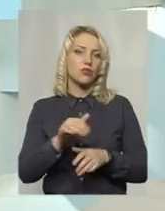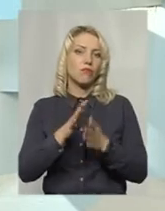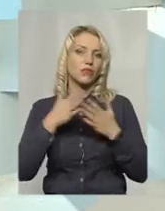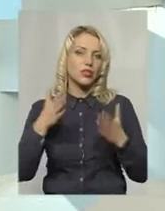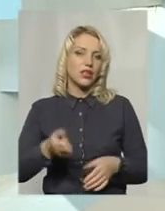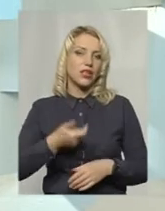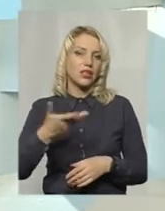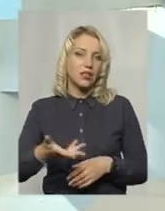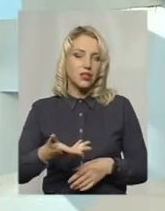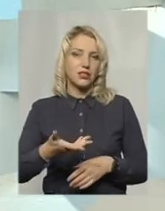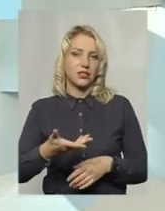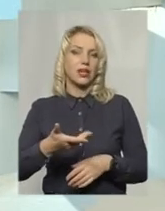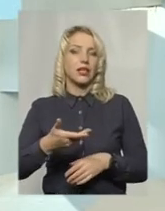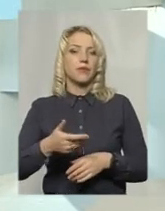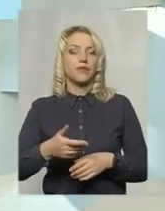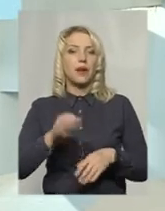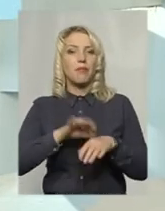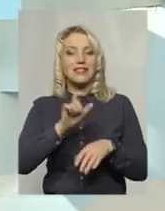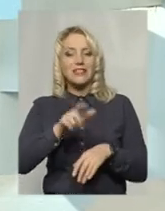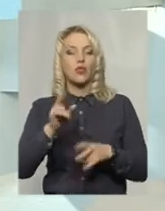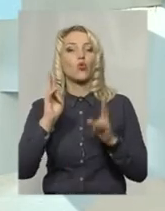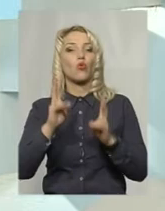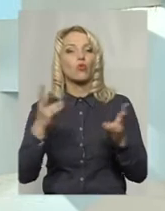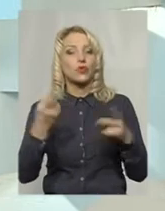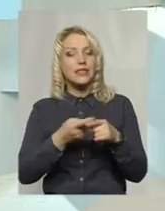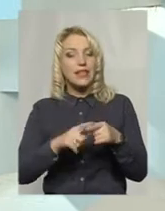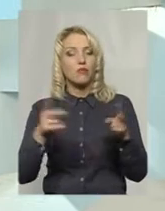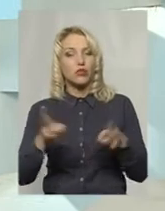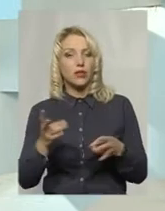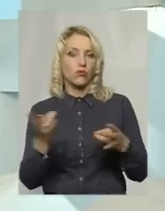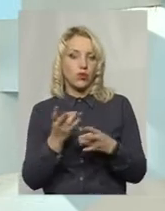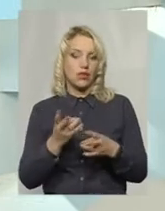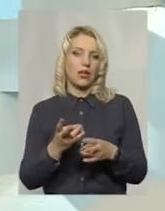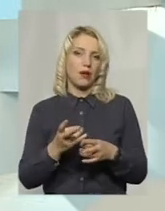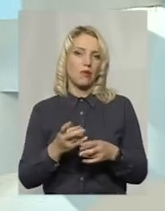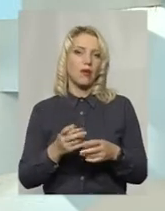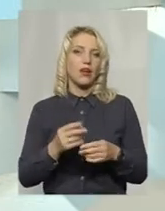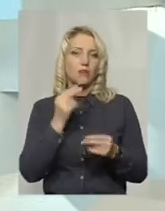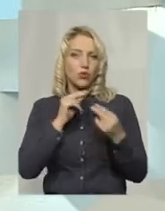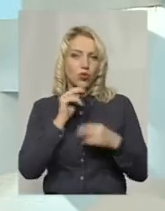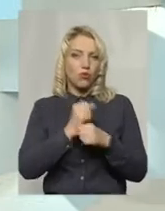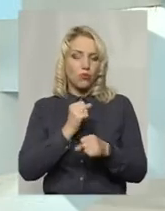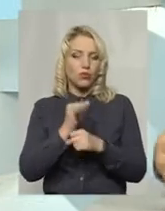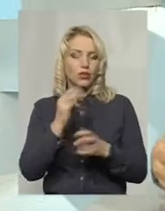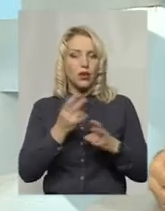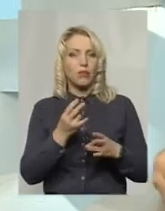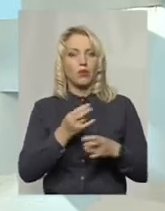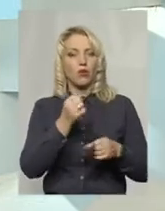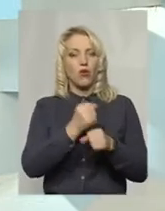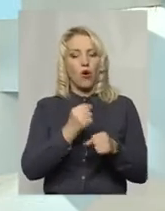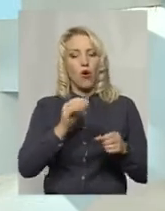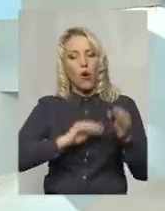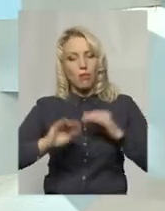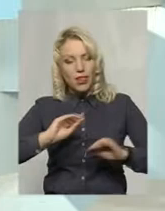кількість пацієнтів, кому це потрібно, потрібно інтенсифікувати роботу. А відповідно потрібно владнання і